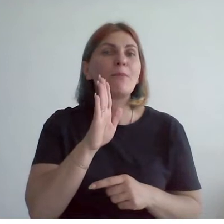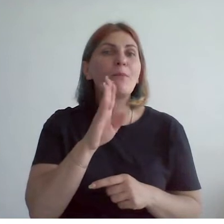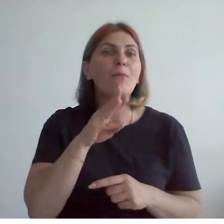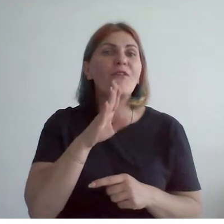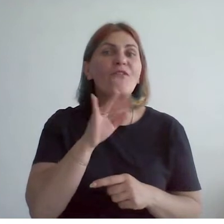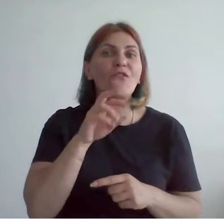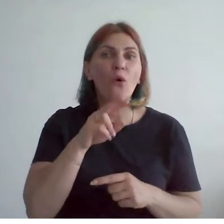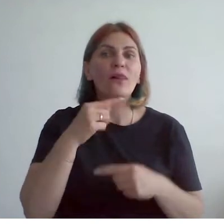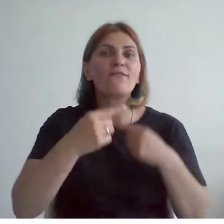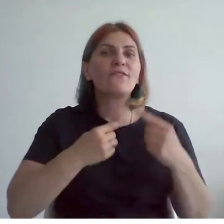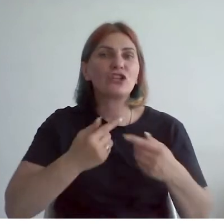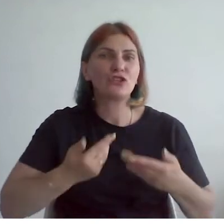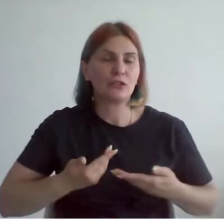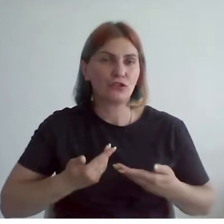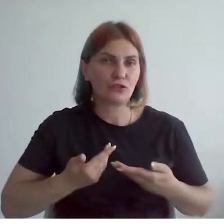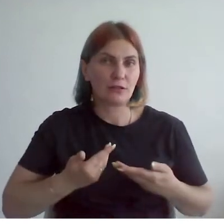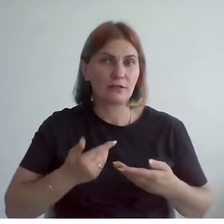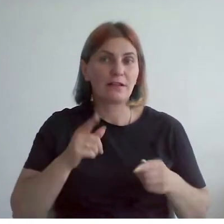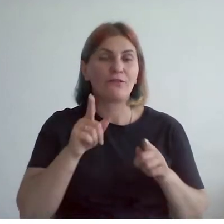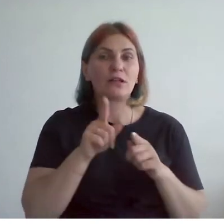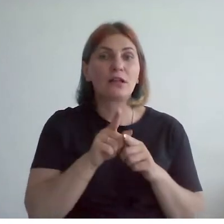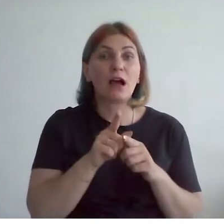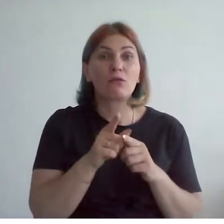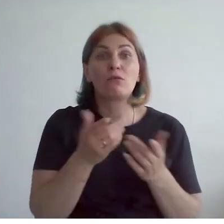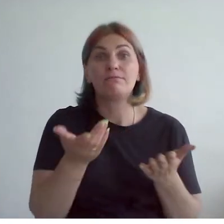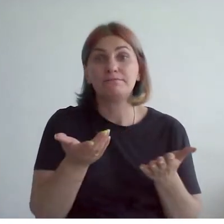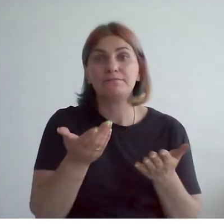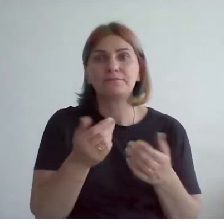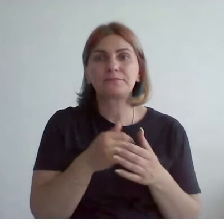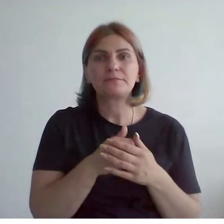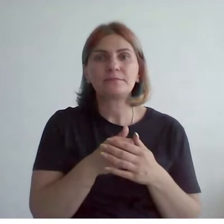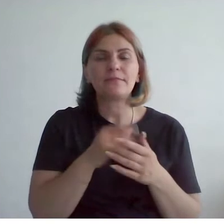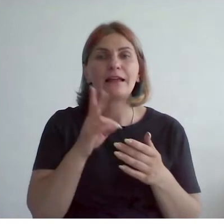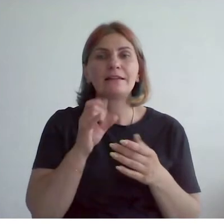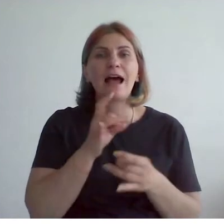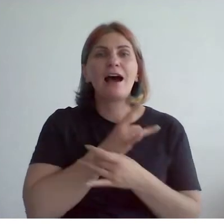жизни. И не случайно такой намек на Рождество,